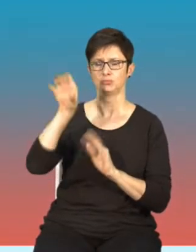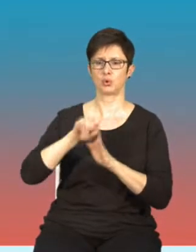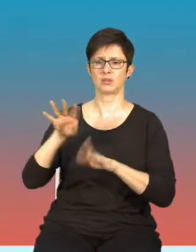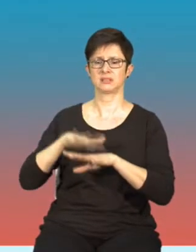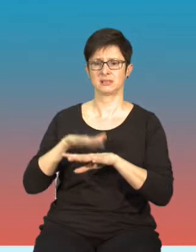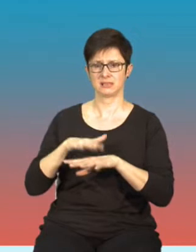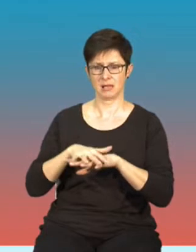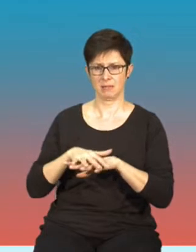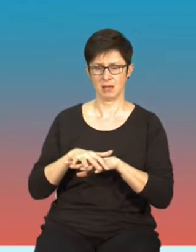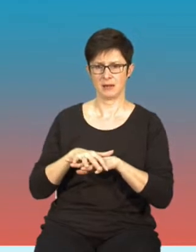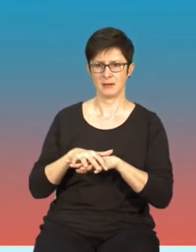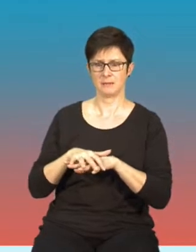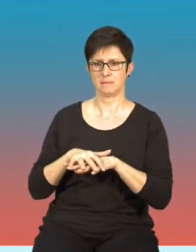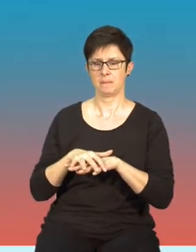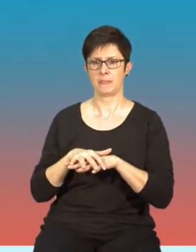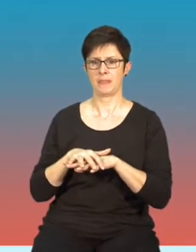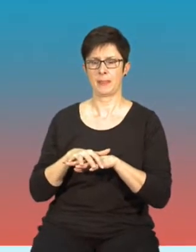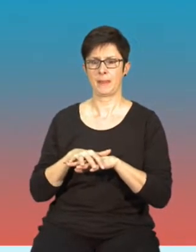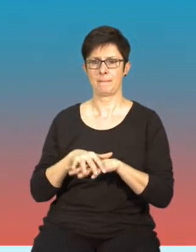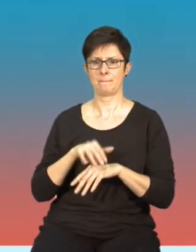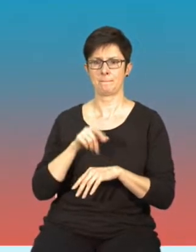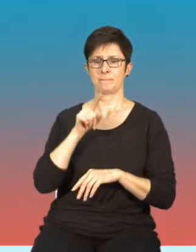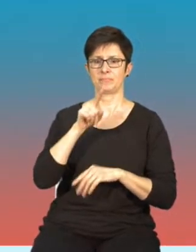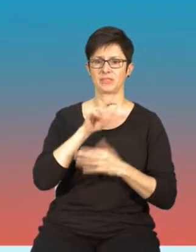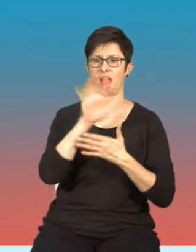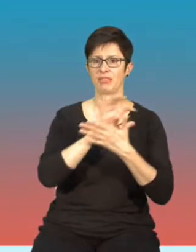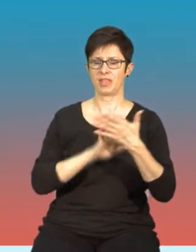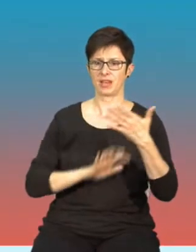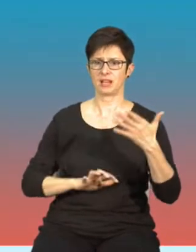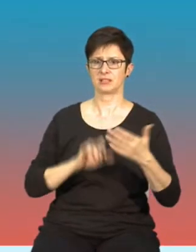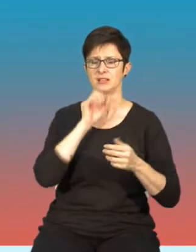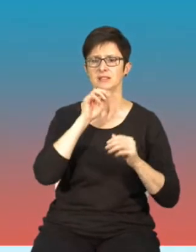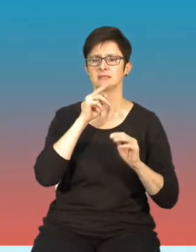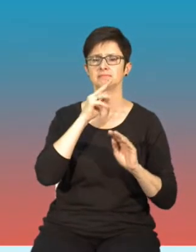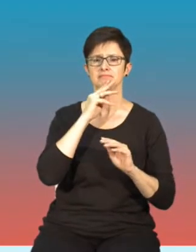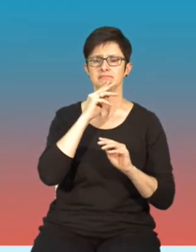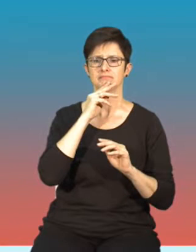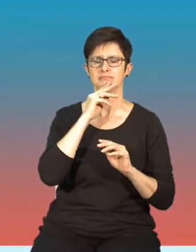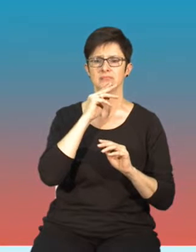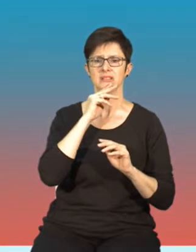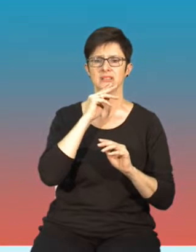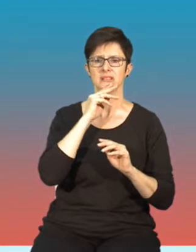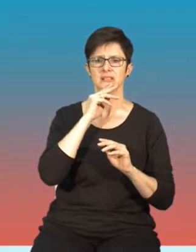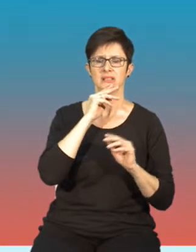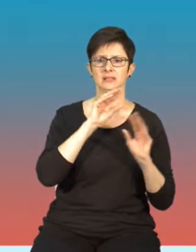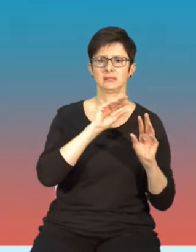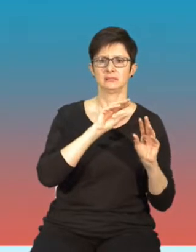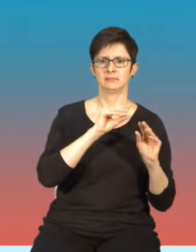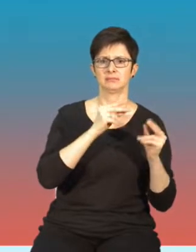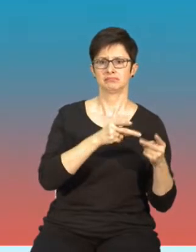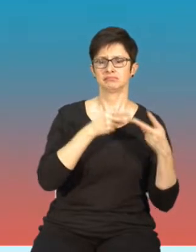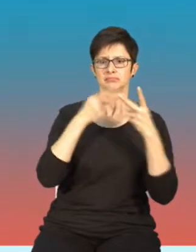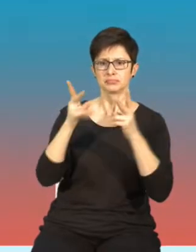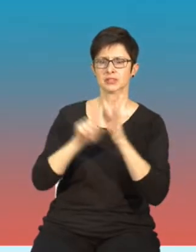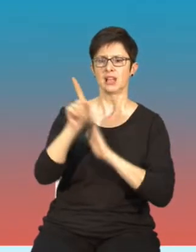i flaguje dany post, daną treść dla właśnie niezależnych weryfikatorów oraz dla